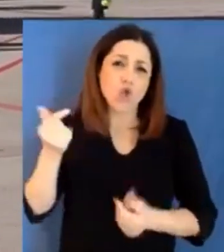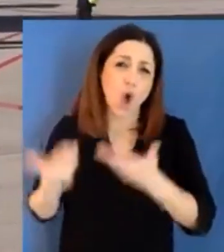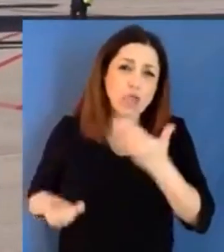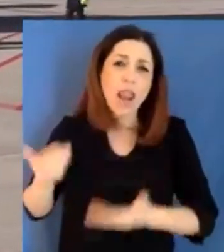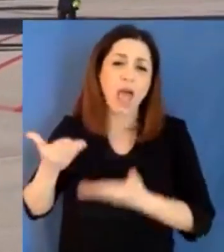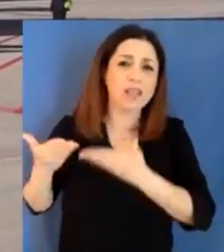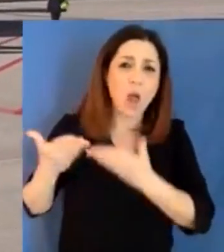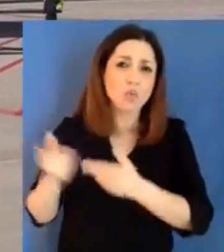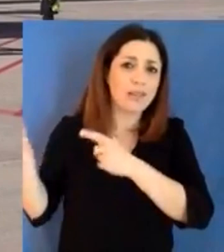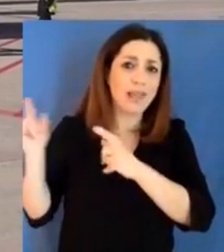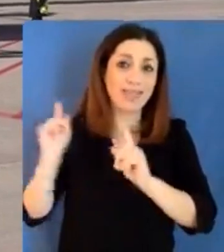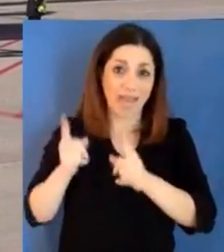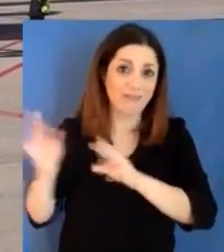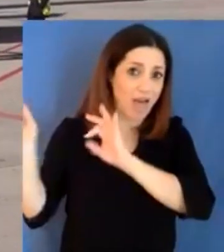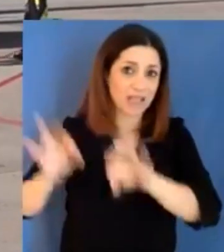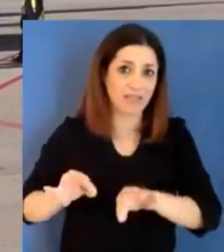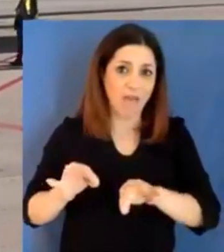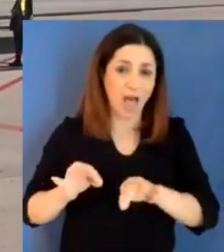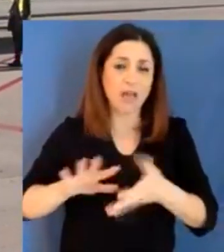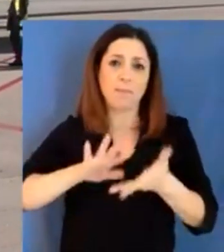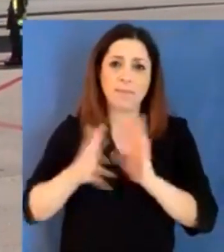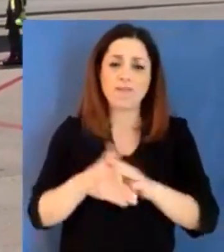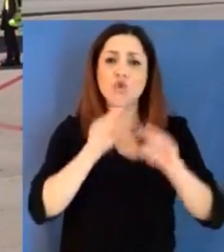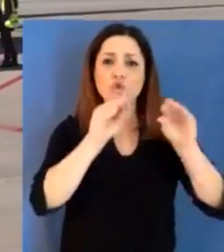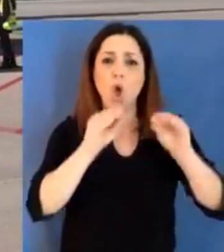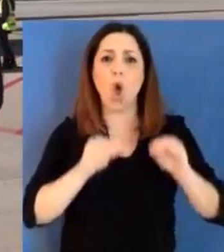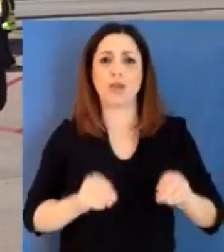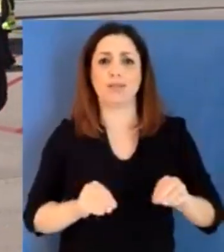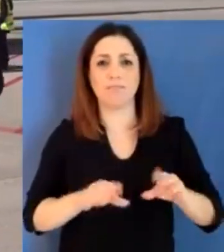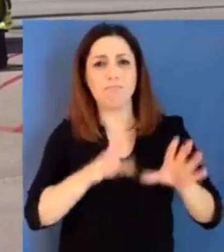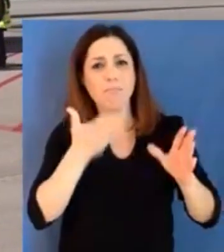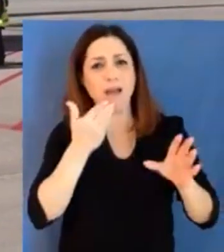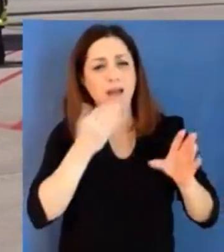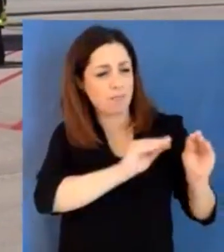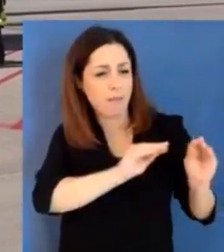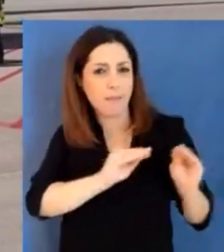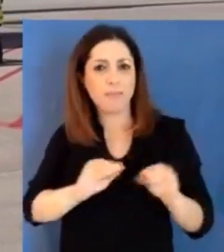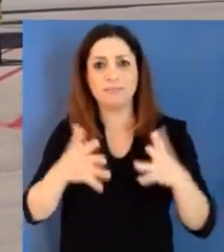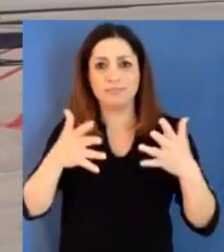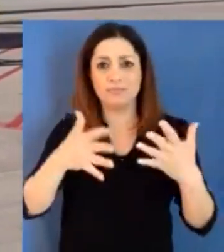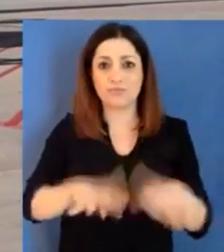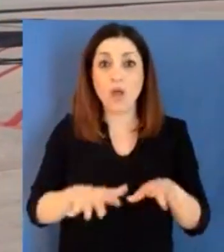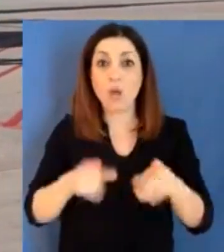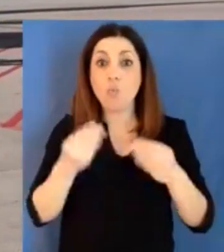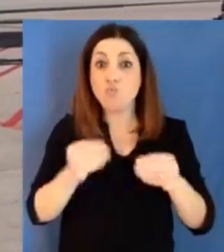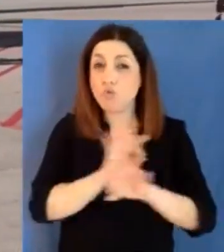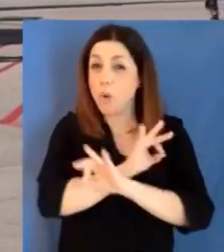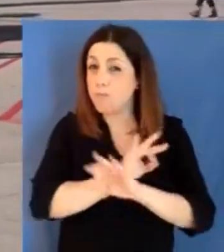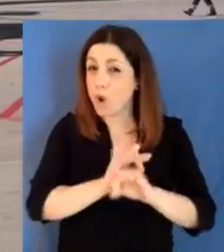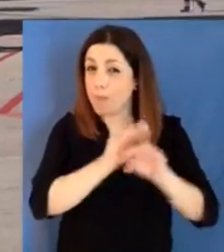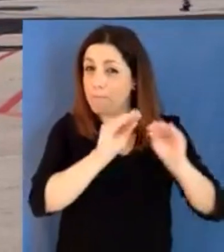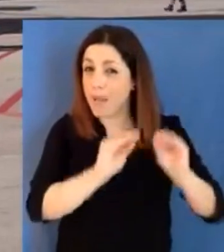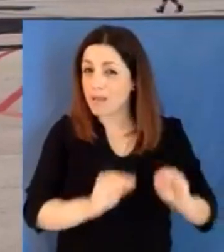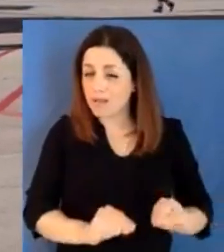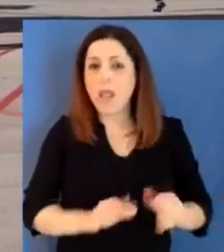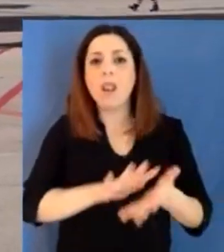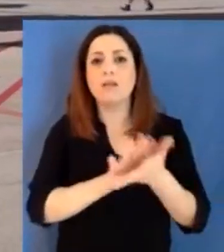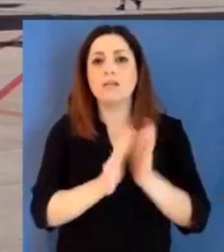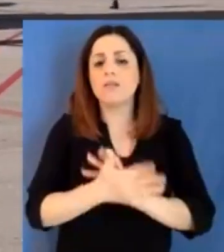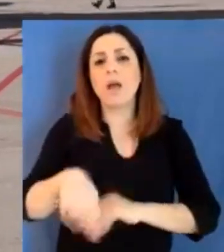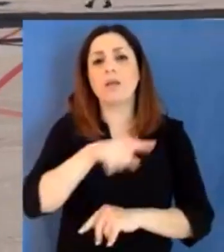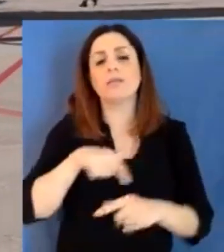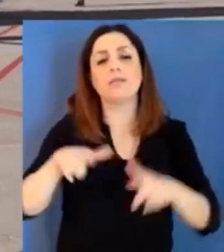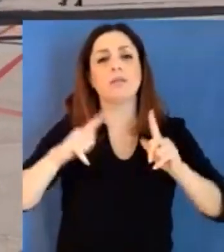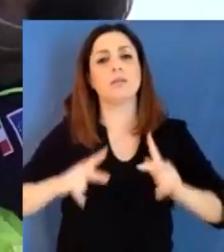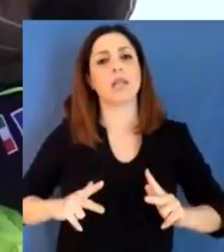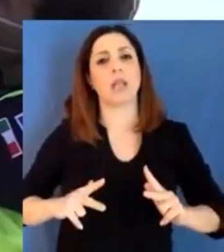lo stock noi potremo ricominciare a vivere con maggiore serenità e con maggiore tranquillità tutta questa vicenda. Questo aereo,